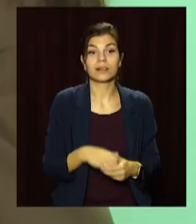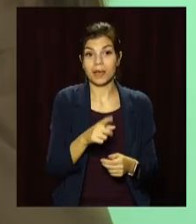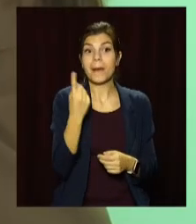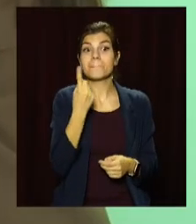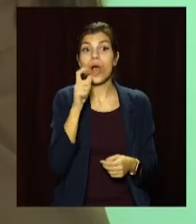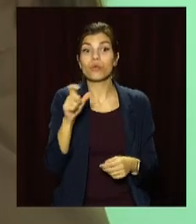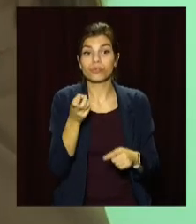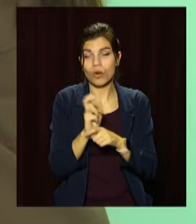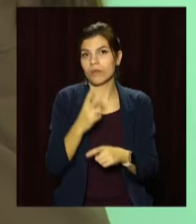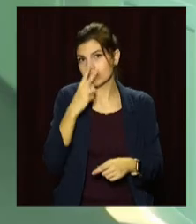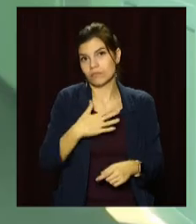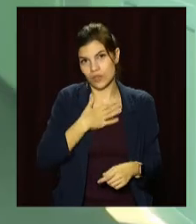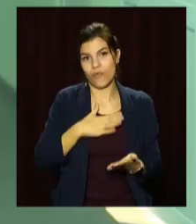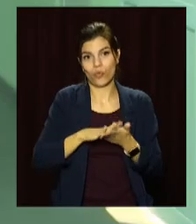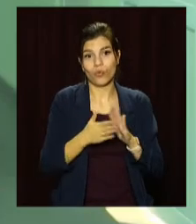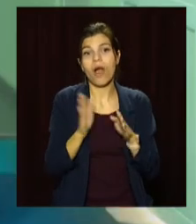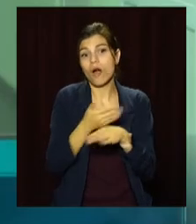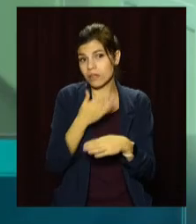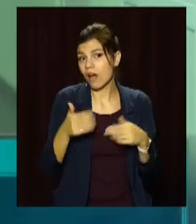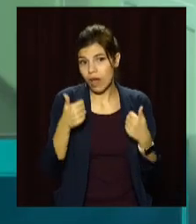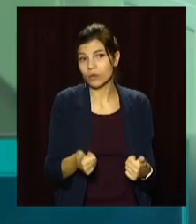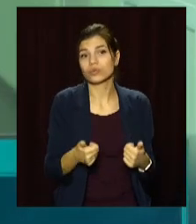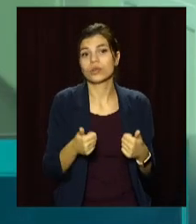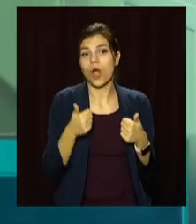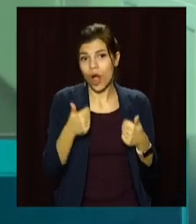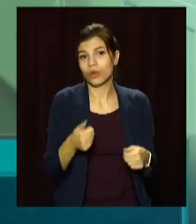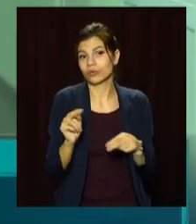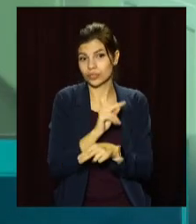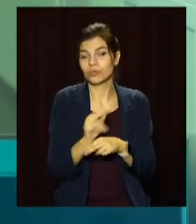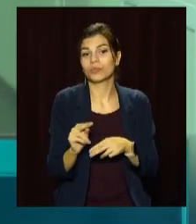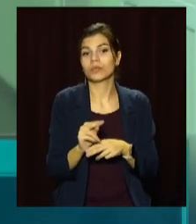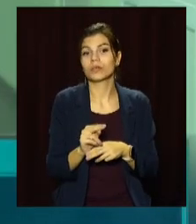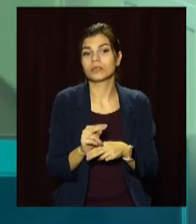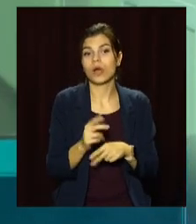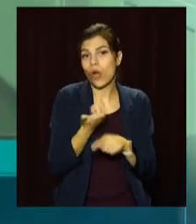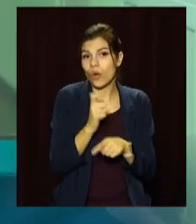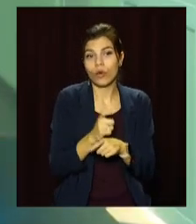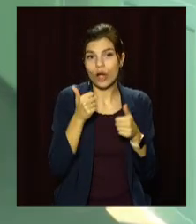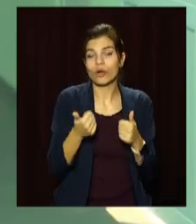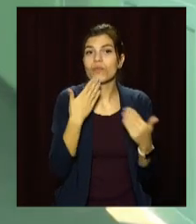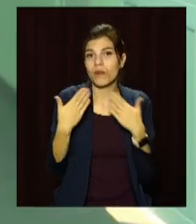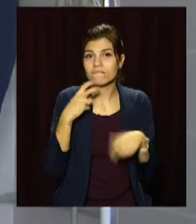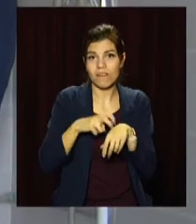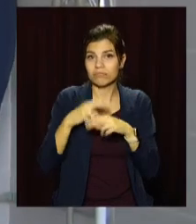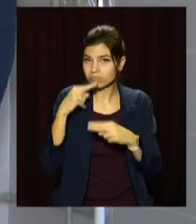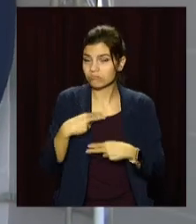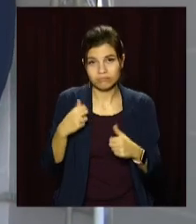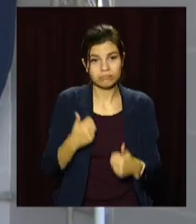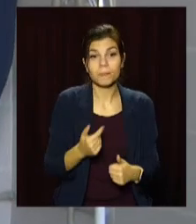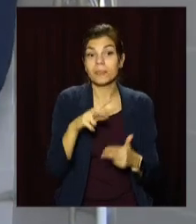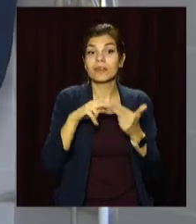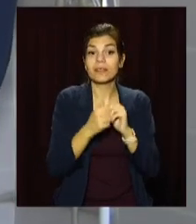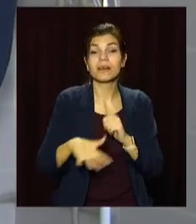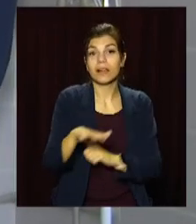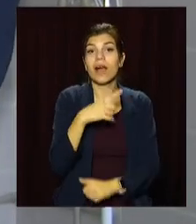задоволені новими умовами. Відділення добре, добре ремонт, дуже добре відносини лікарів. В міськраді Кам